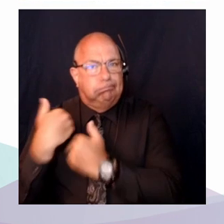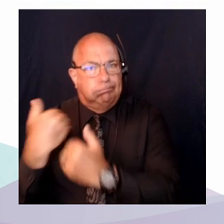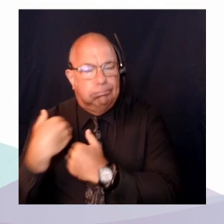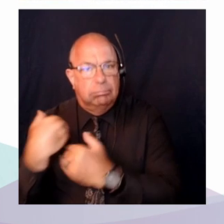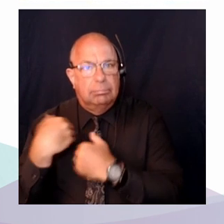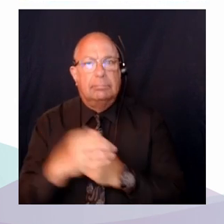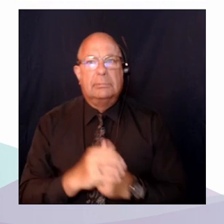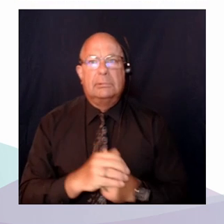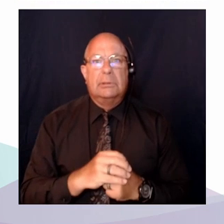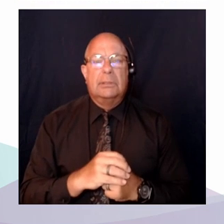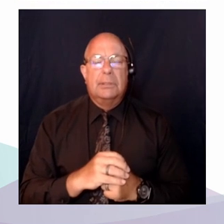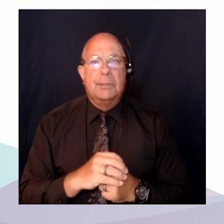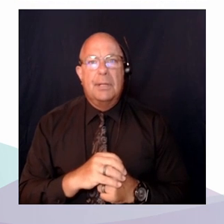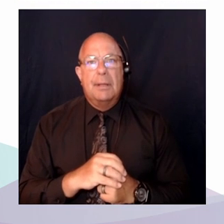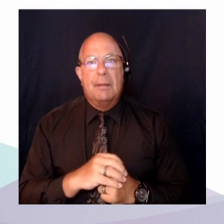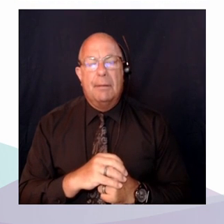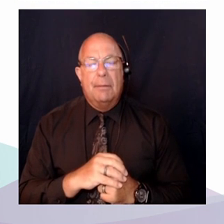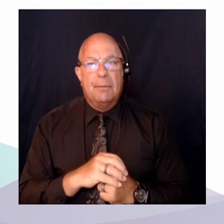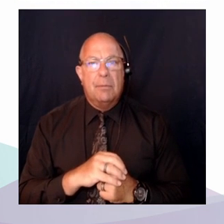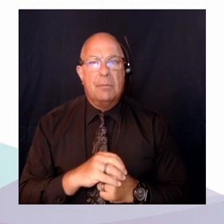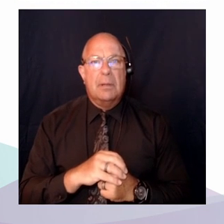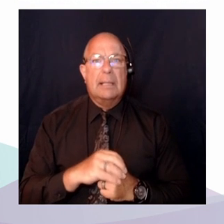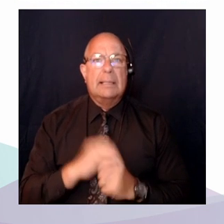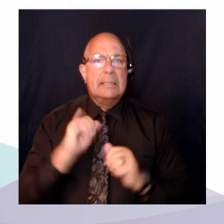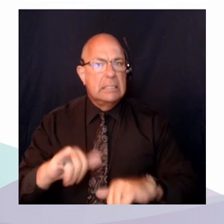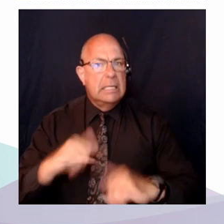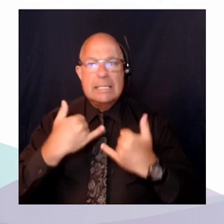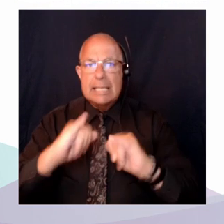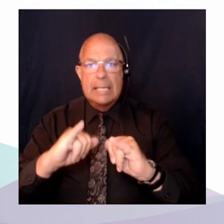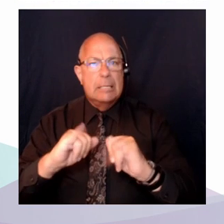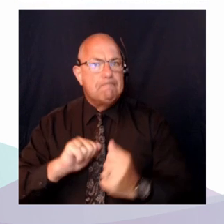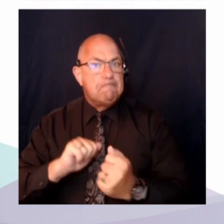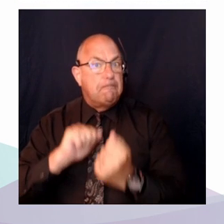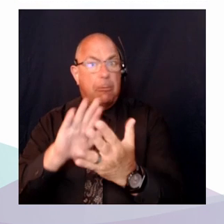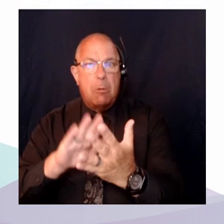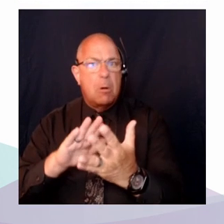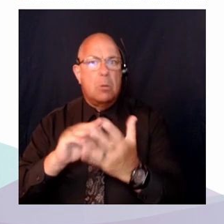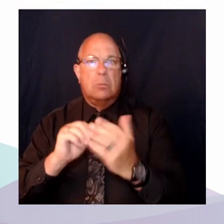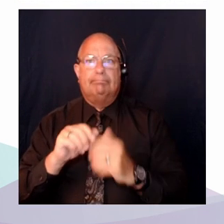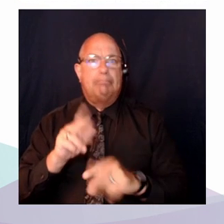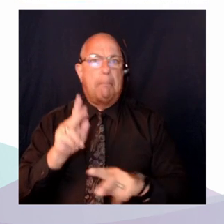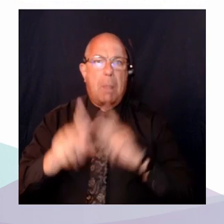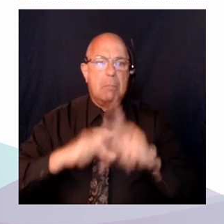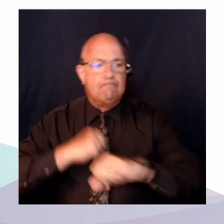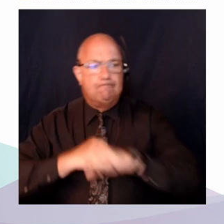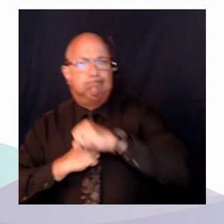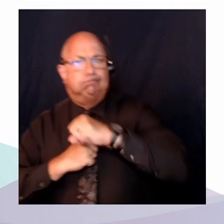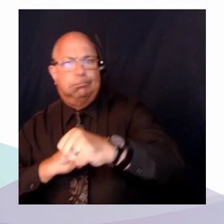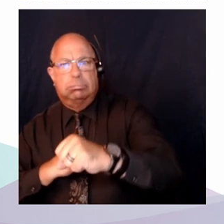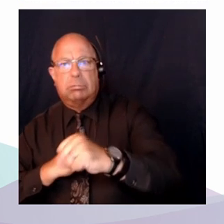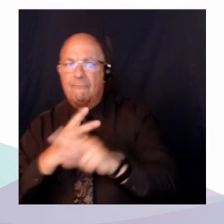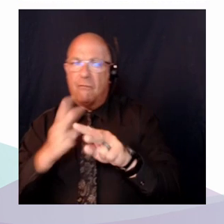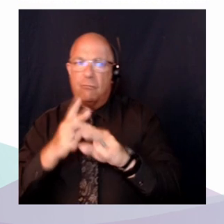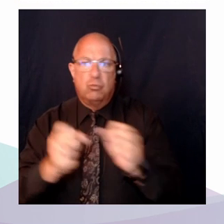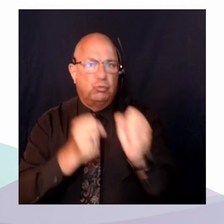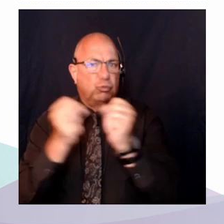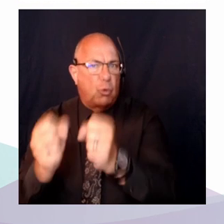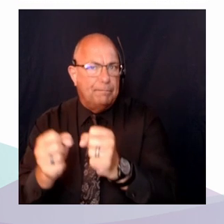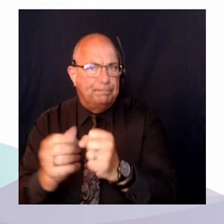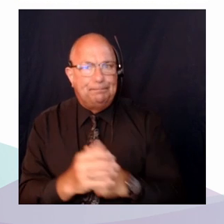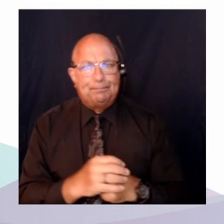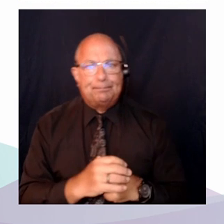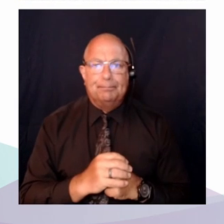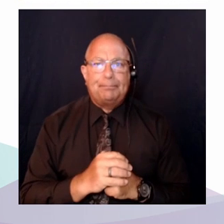à des résistances assez fortes dans le droit québécois et dans le droit canadien.